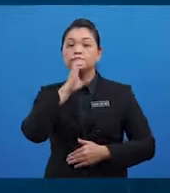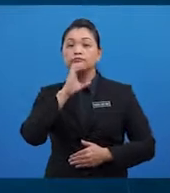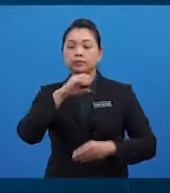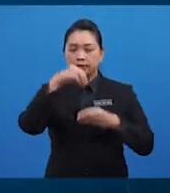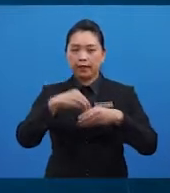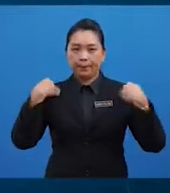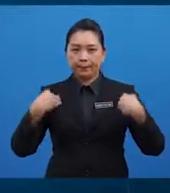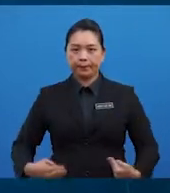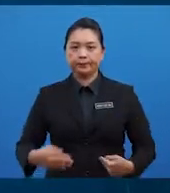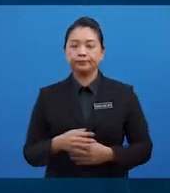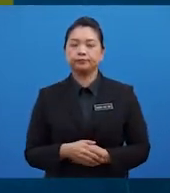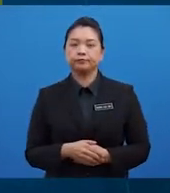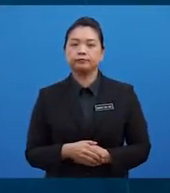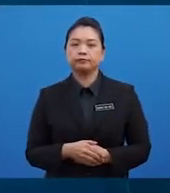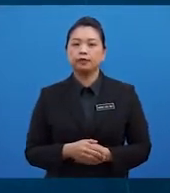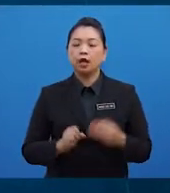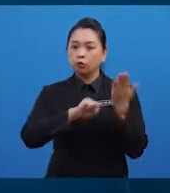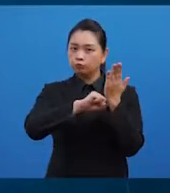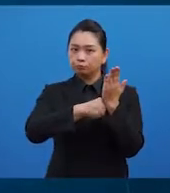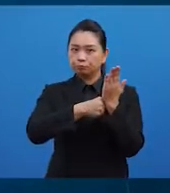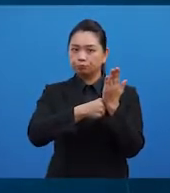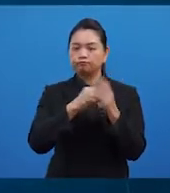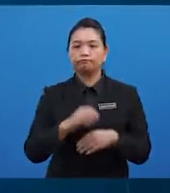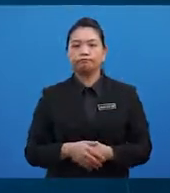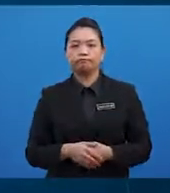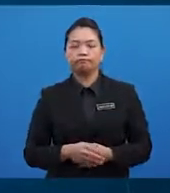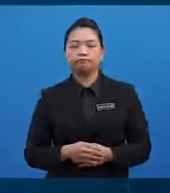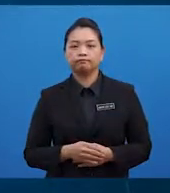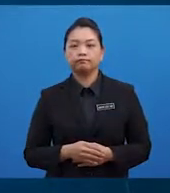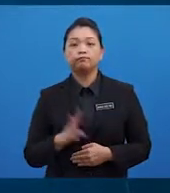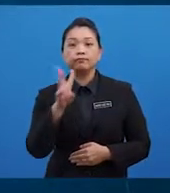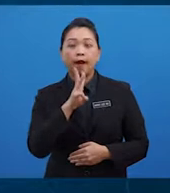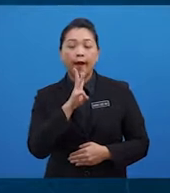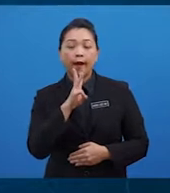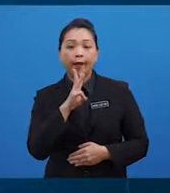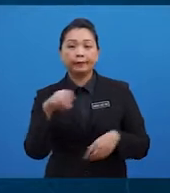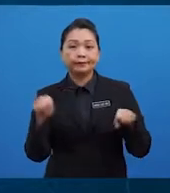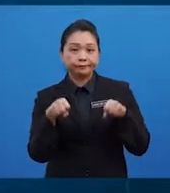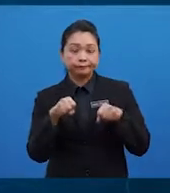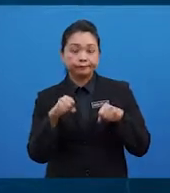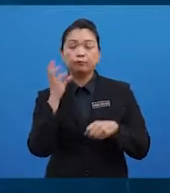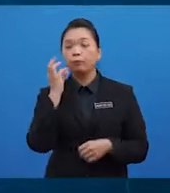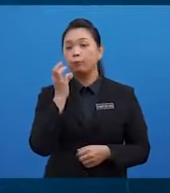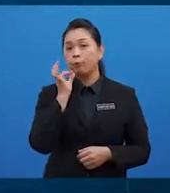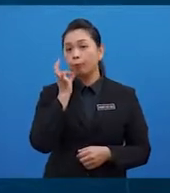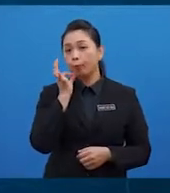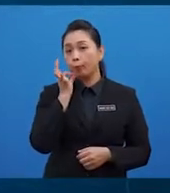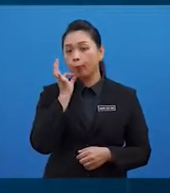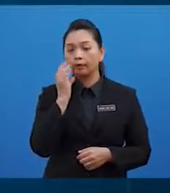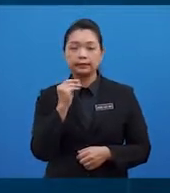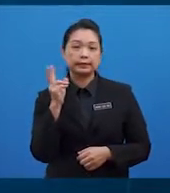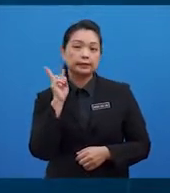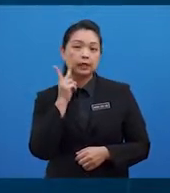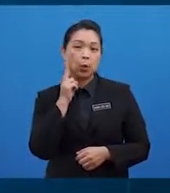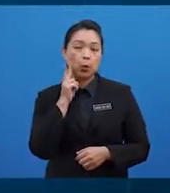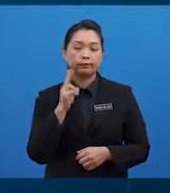badan. Sumber air seperti air masak, buah-buahan dan